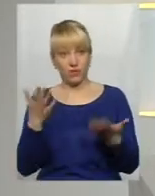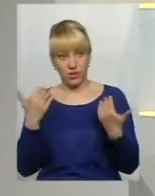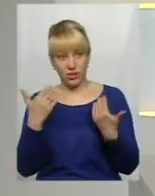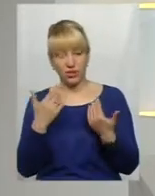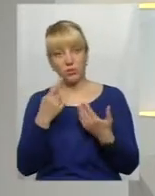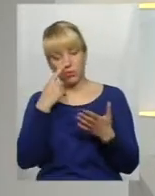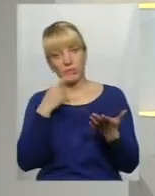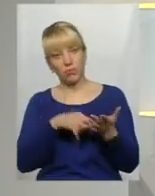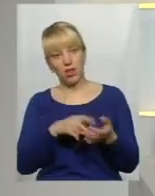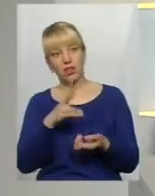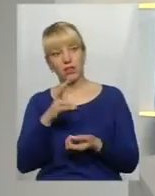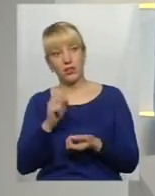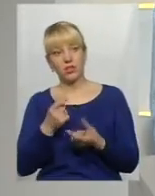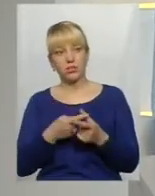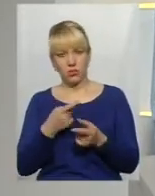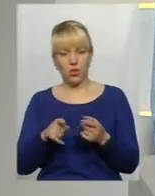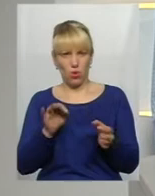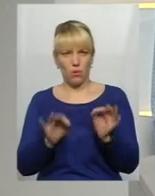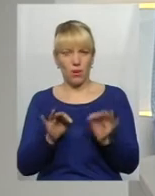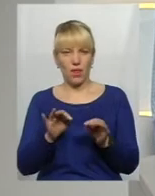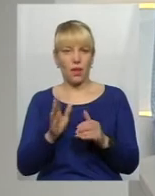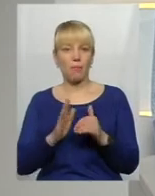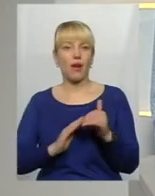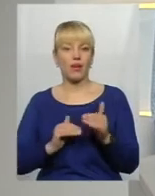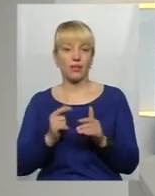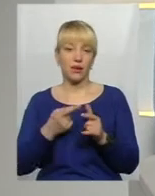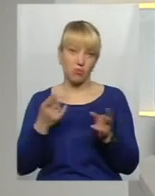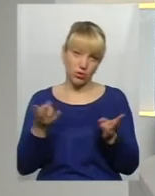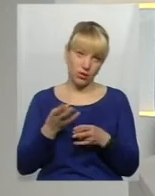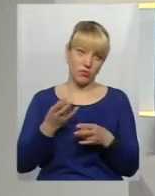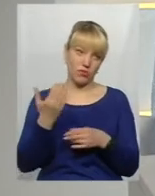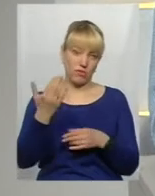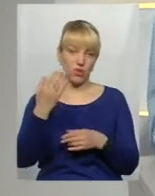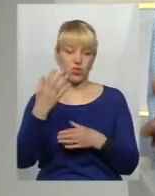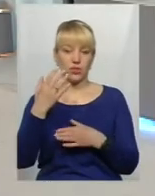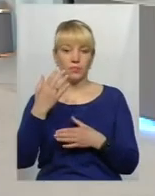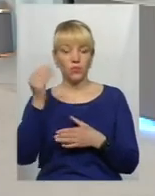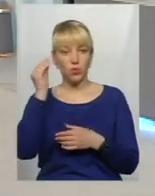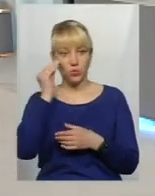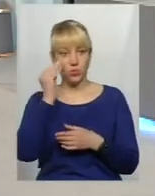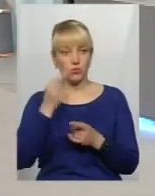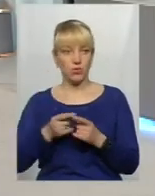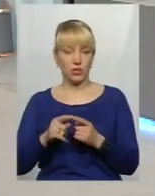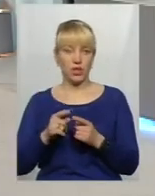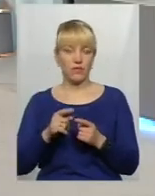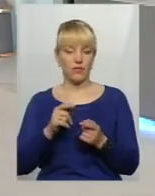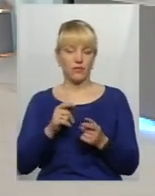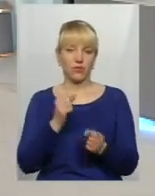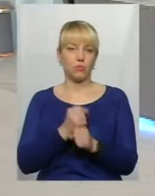припадало свята. Чи нормально це, взагалі, практика? Чи потрібно, на вашу думку, чи потрібно від цього відмовлятися? Бо